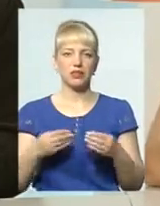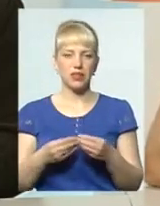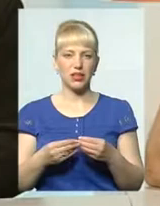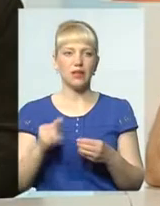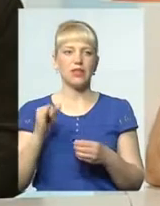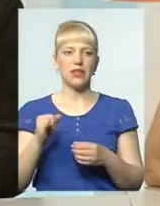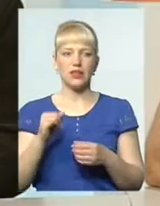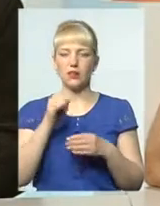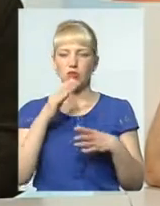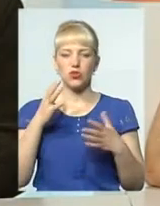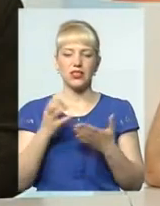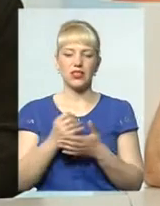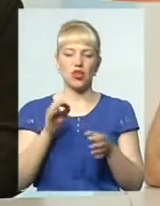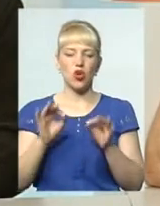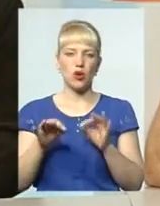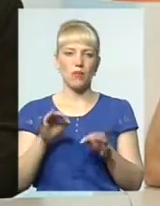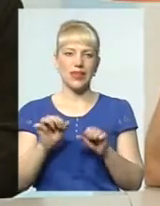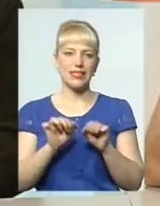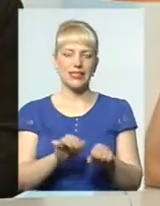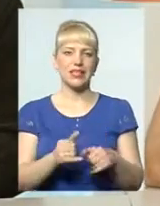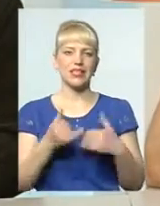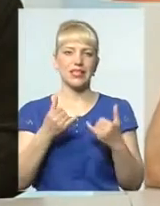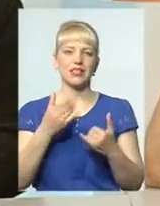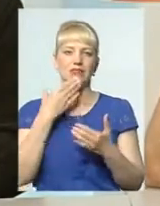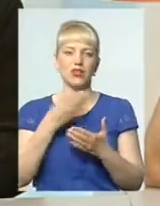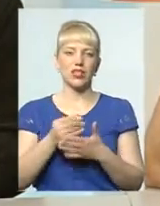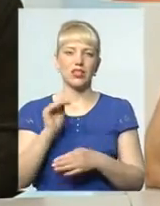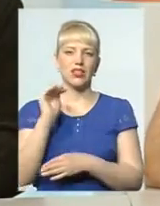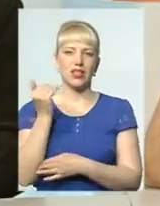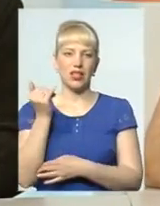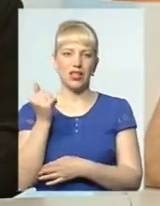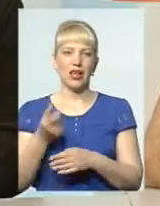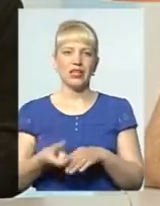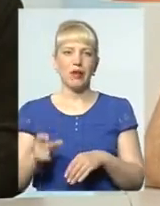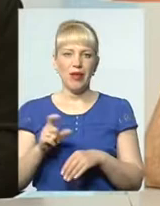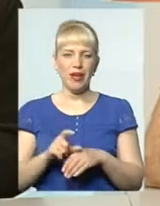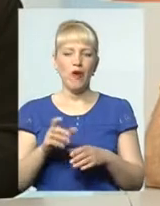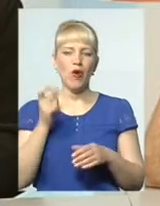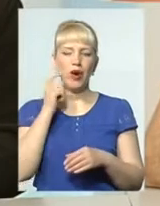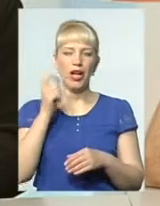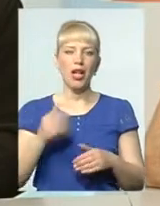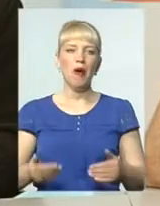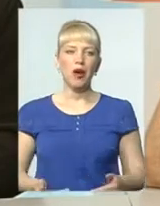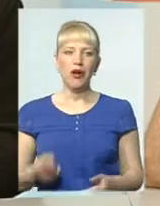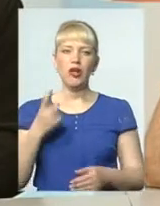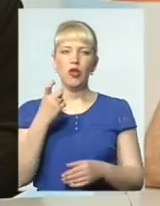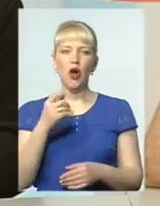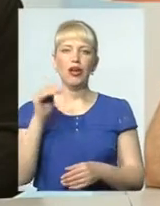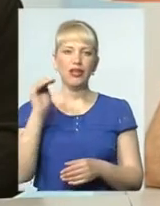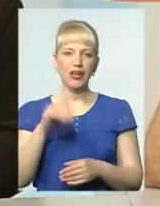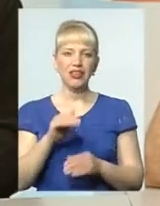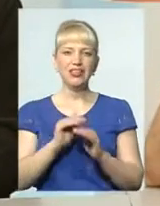нормальний захист для самої дитини. Здебільшого в Україні проживають майже 100 тисяч